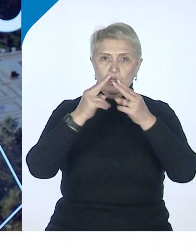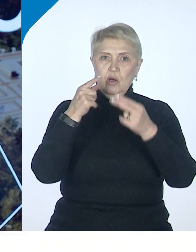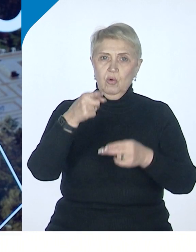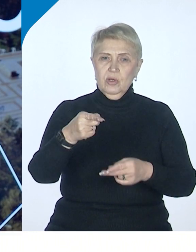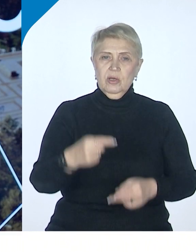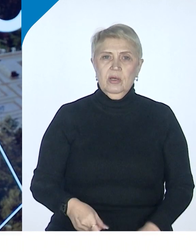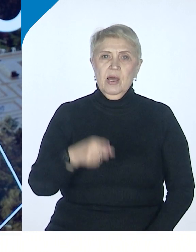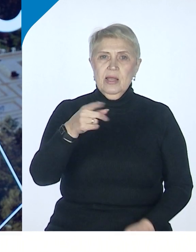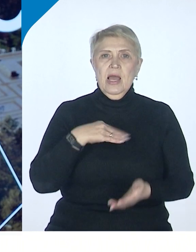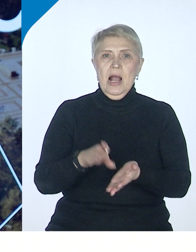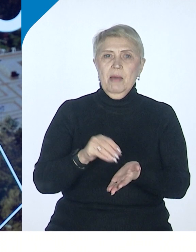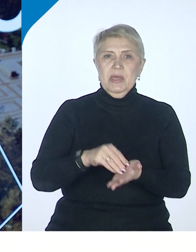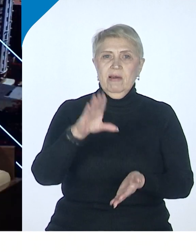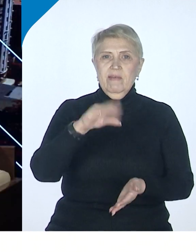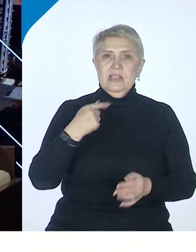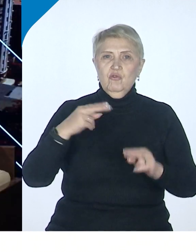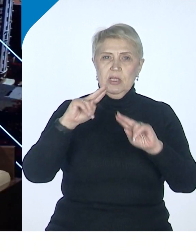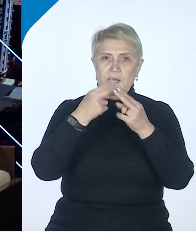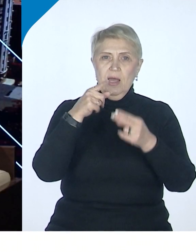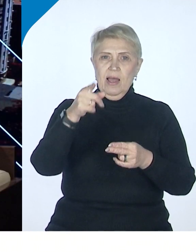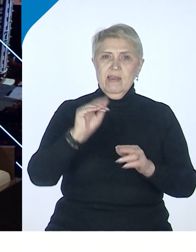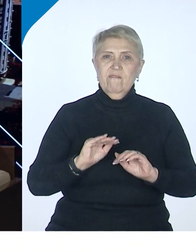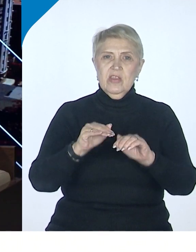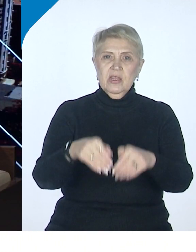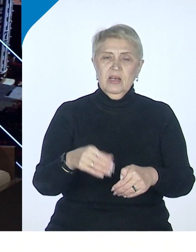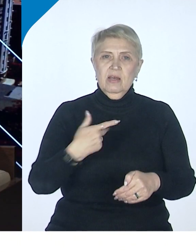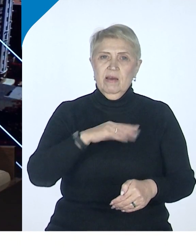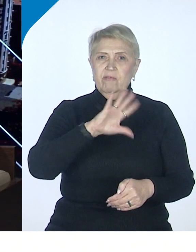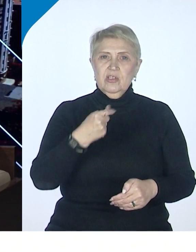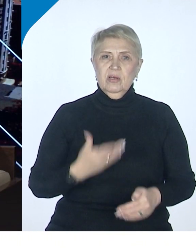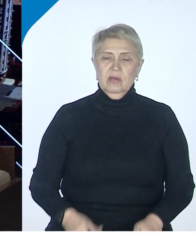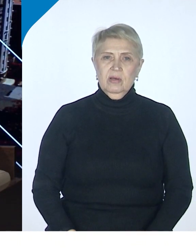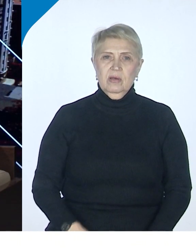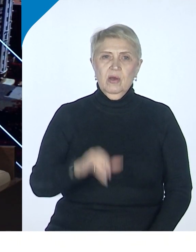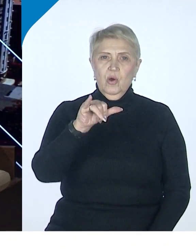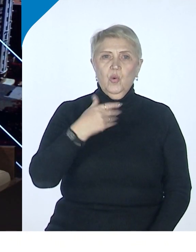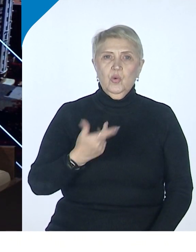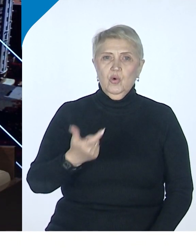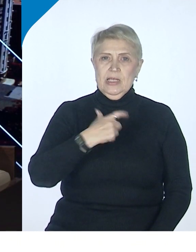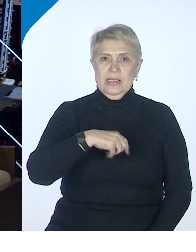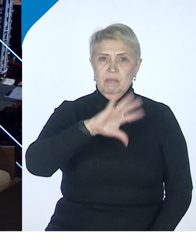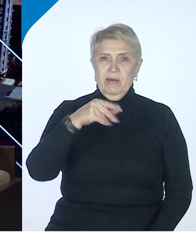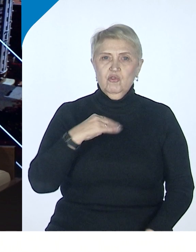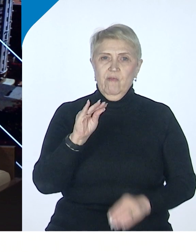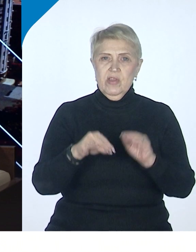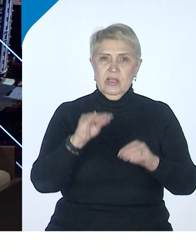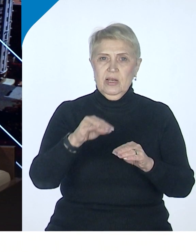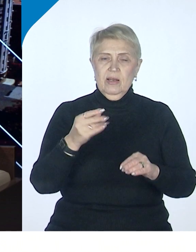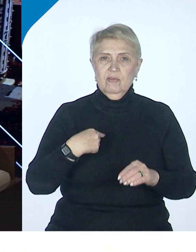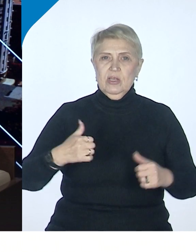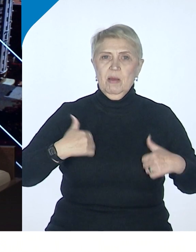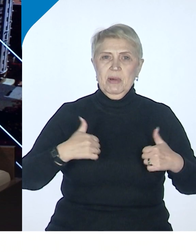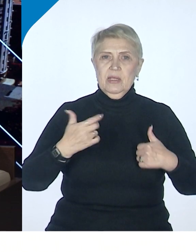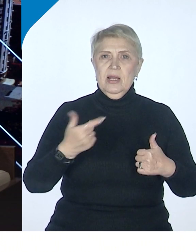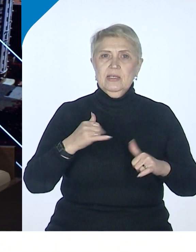Значит, они копировали технологии. Они внедряли иностранные технологии у себя. Они пытались развивать собственное